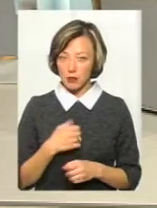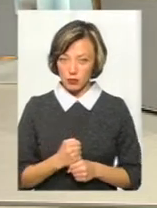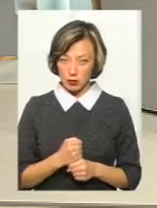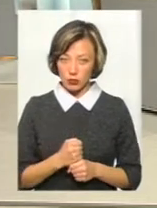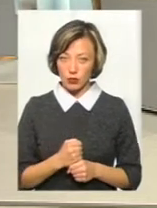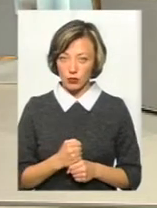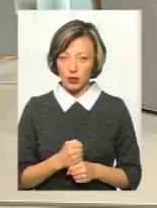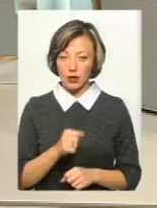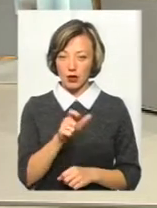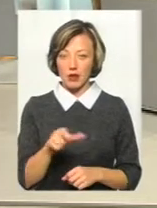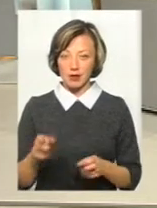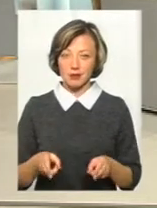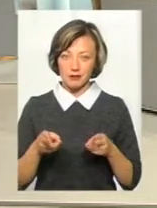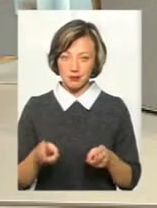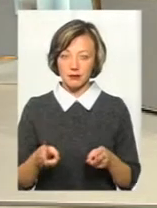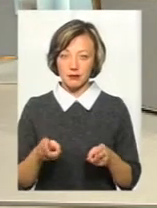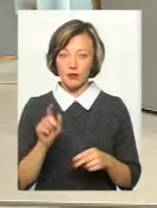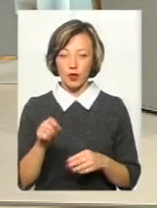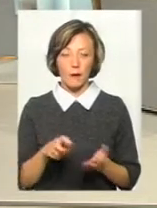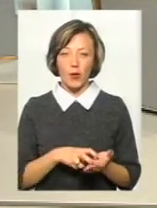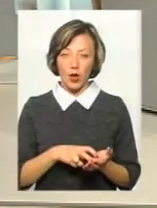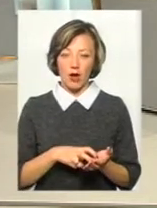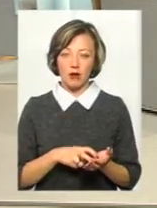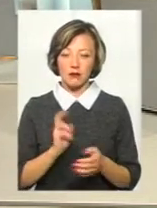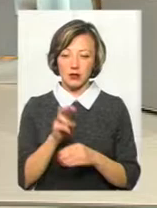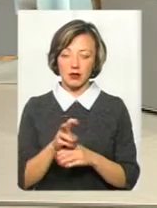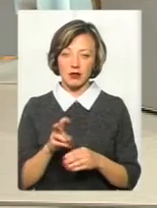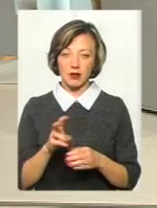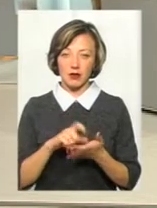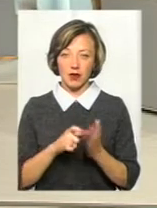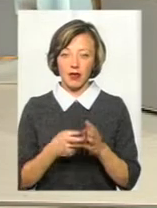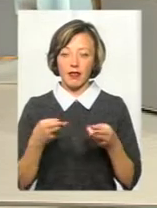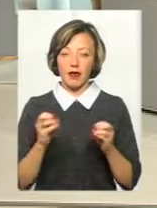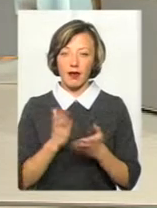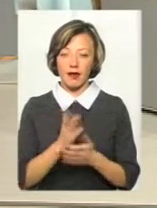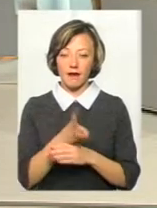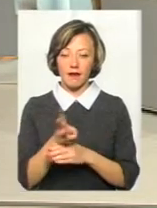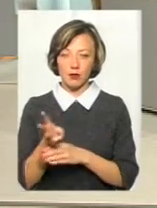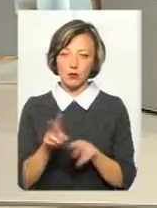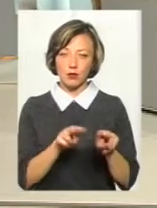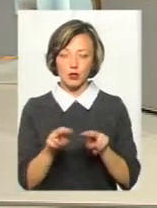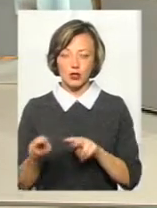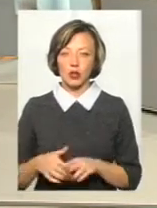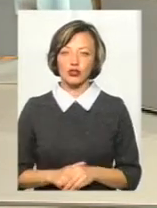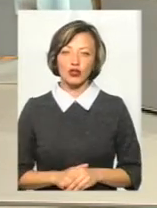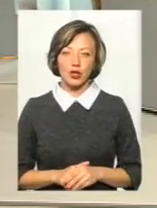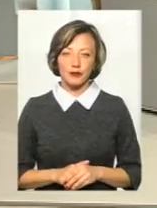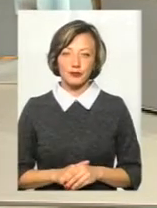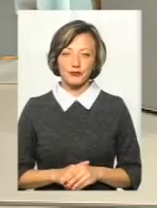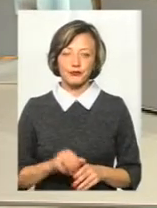потенційних злочинців, вони бояться йти в ті помешкання, де обладнано відеоспостереженням. І